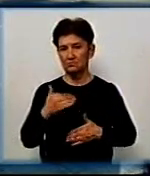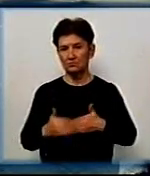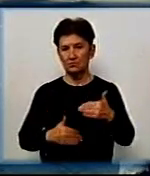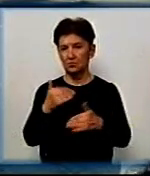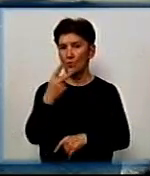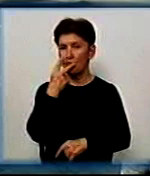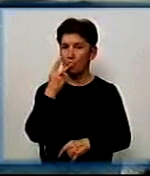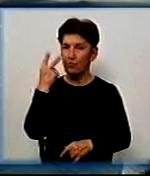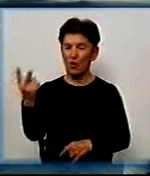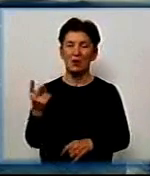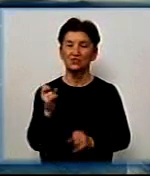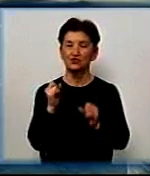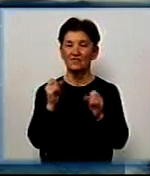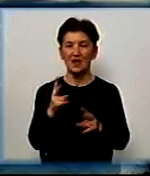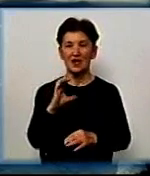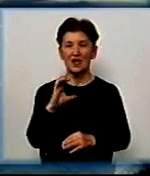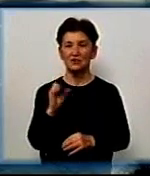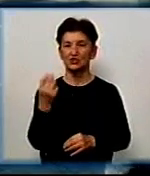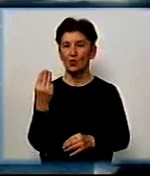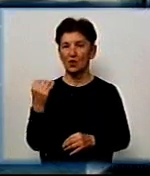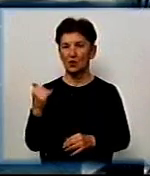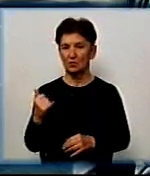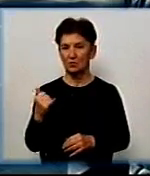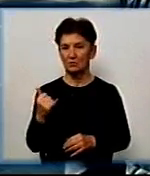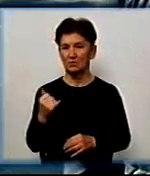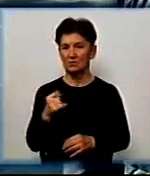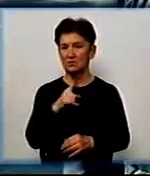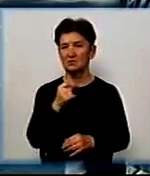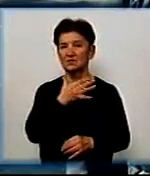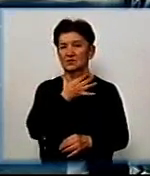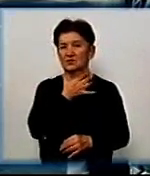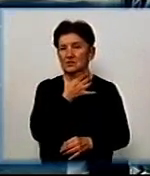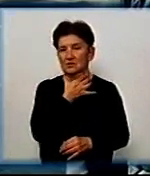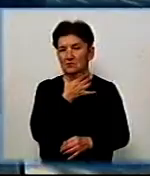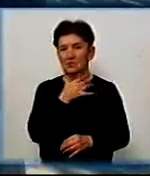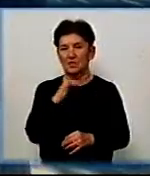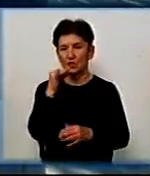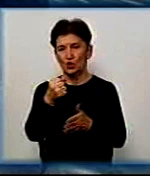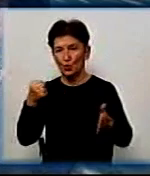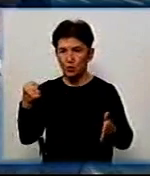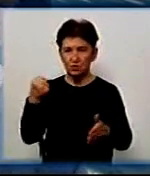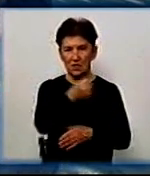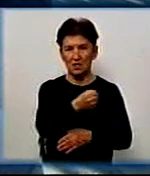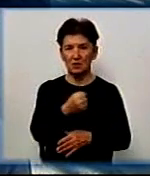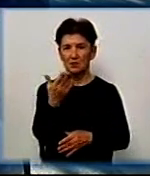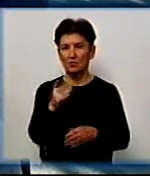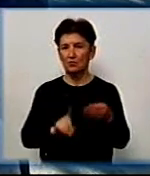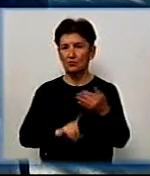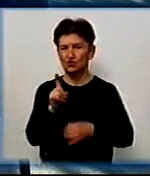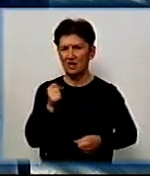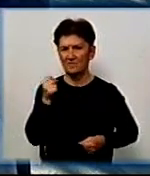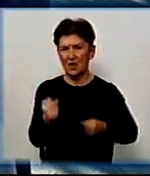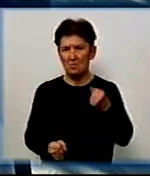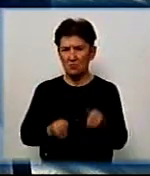побачив, як Сашу ось так він держав і ударив. Почав бігти за ним по